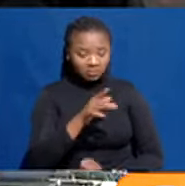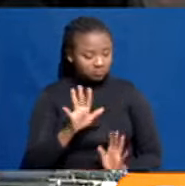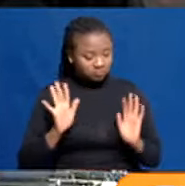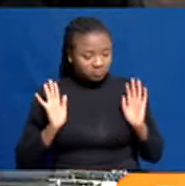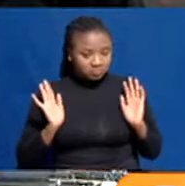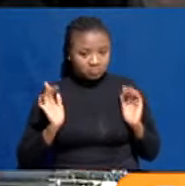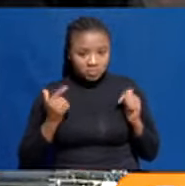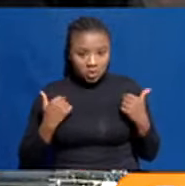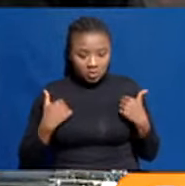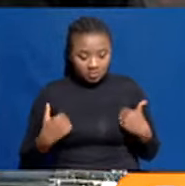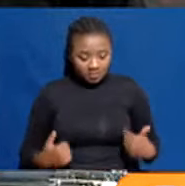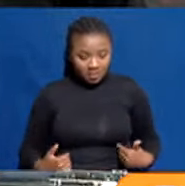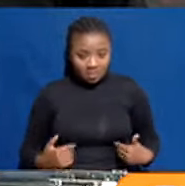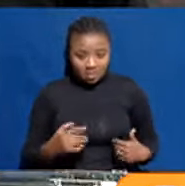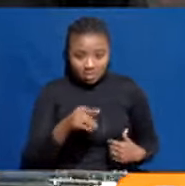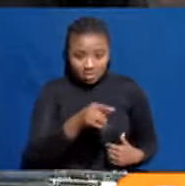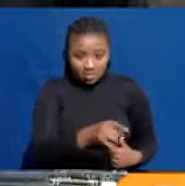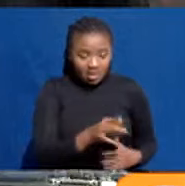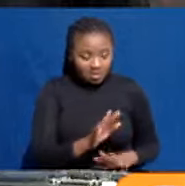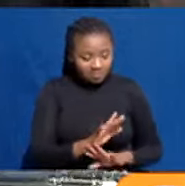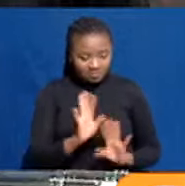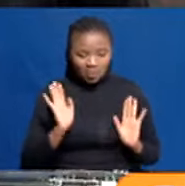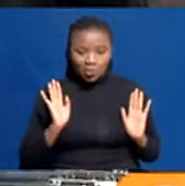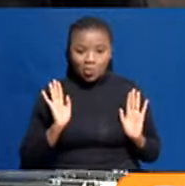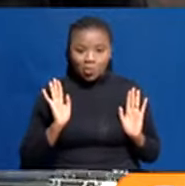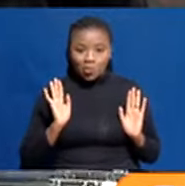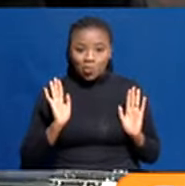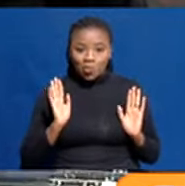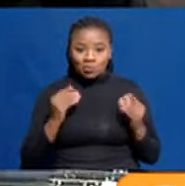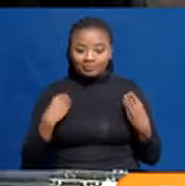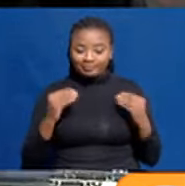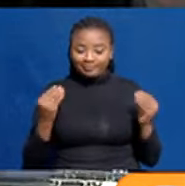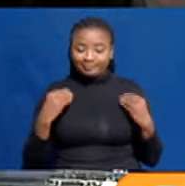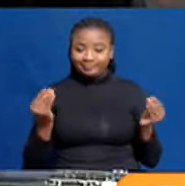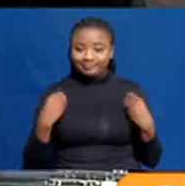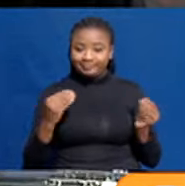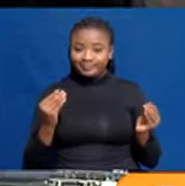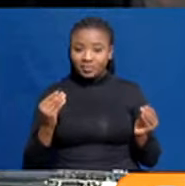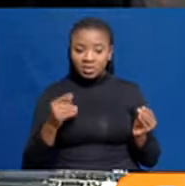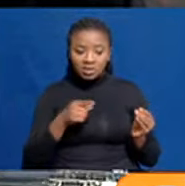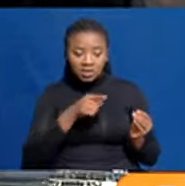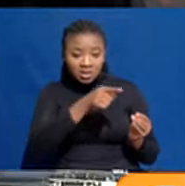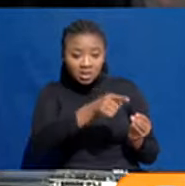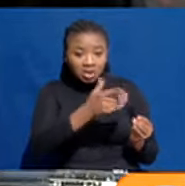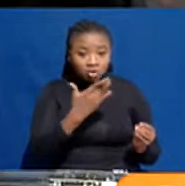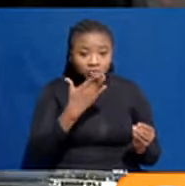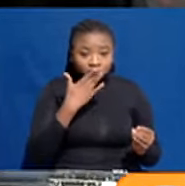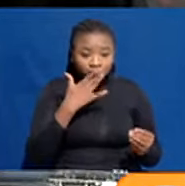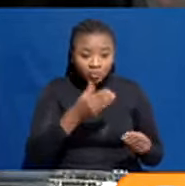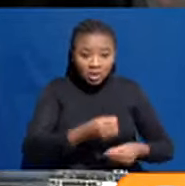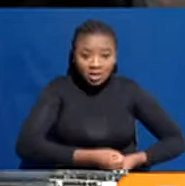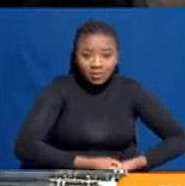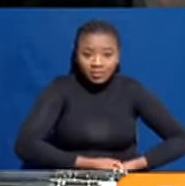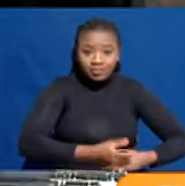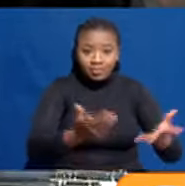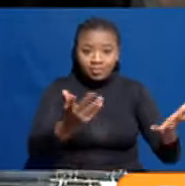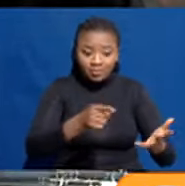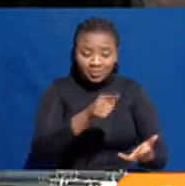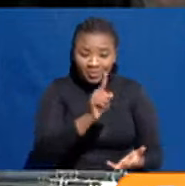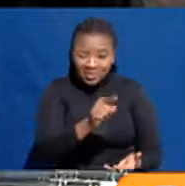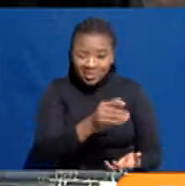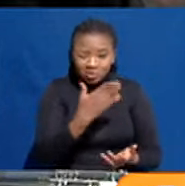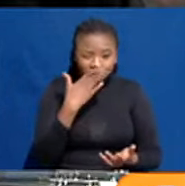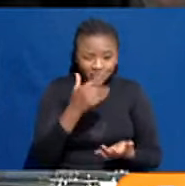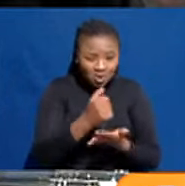lawama ya makosa oyote. Na mkia re sasa ikisema haikuwa na jukumu lulote lusababisha kwa chiliwa kwa sukari hiyo kuzo sukoni. Na mkia